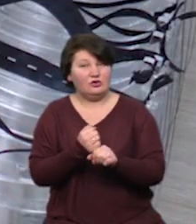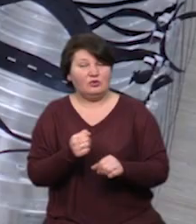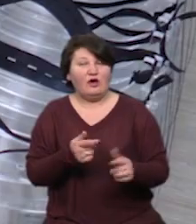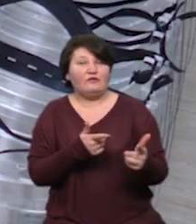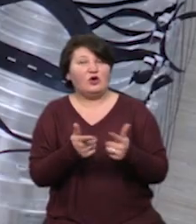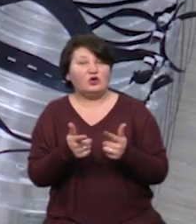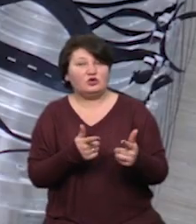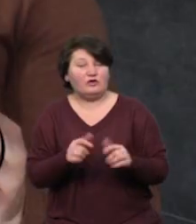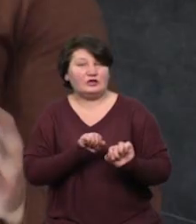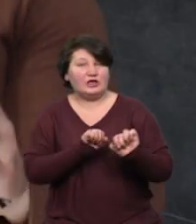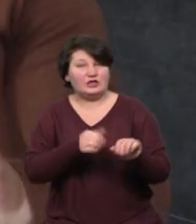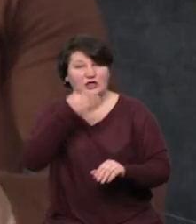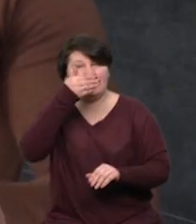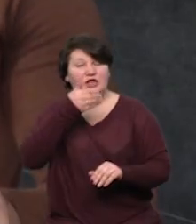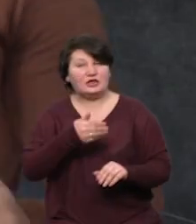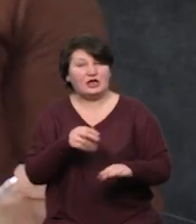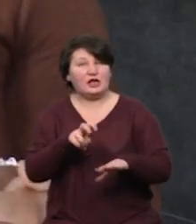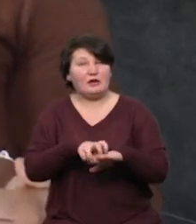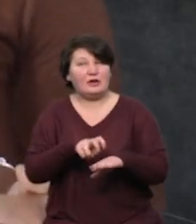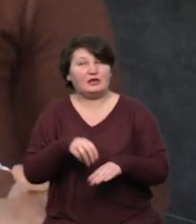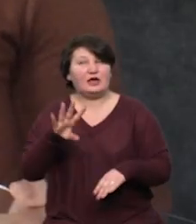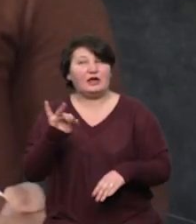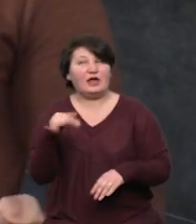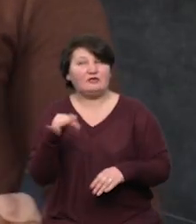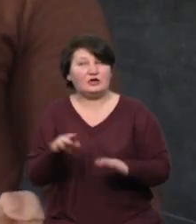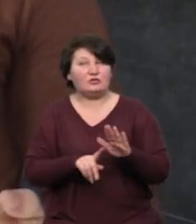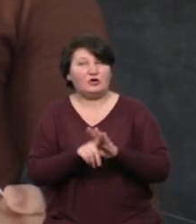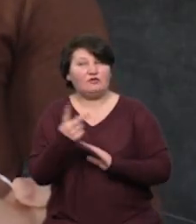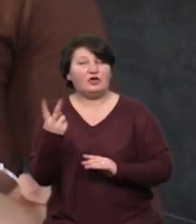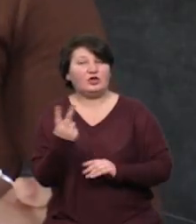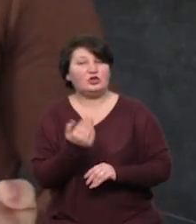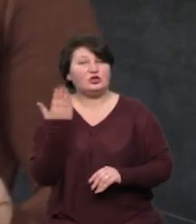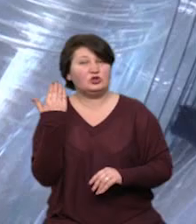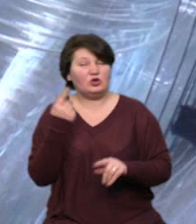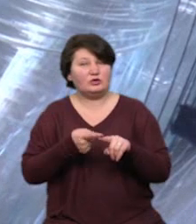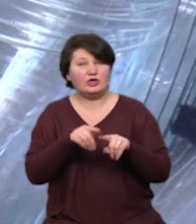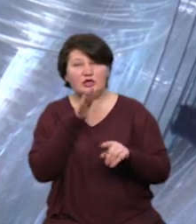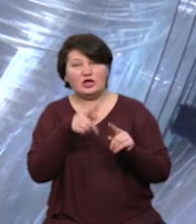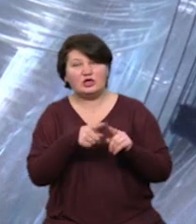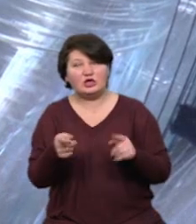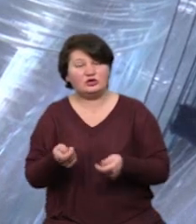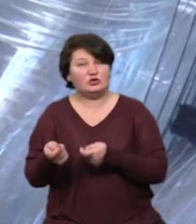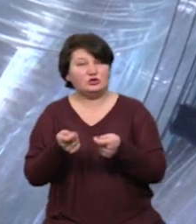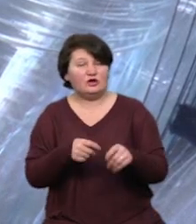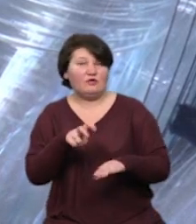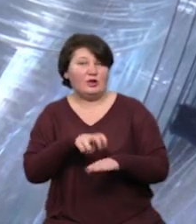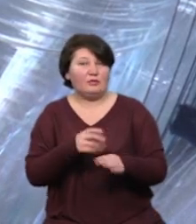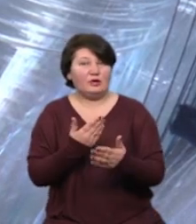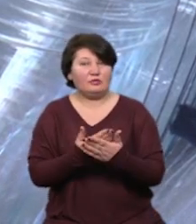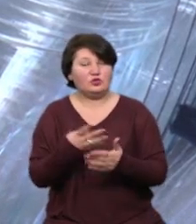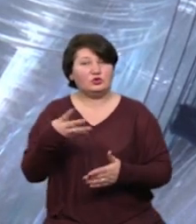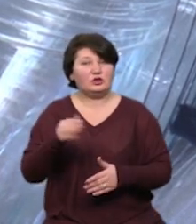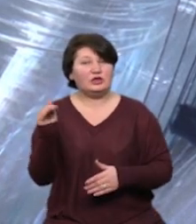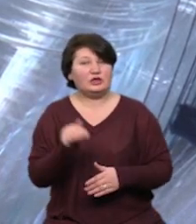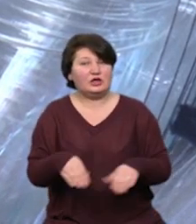захисні щитки для медиків Олексій Трилевський розпочав два тижні тому. За цей час доставив медикам приблизно 4 тисячі